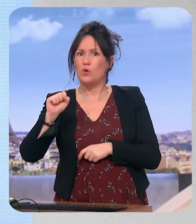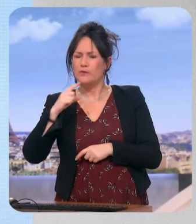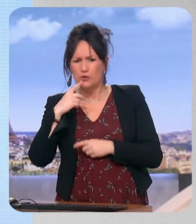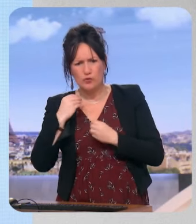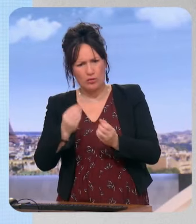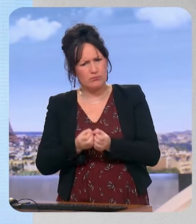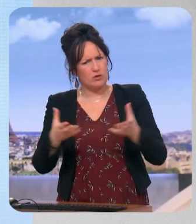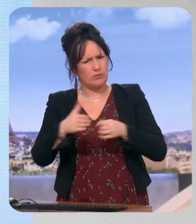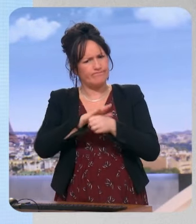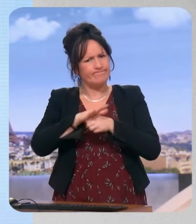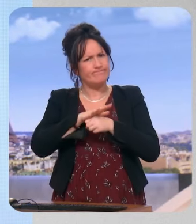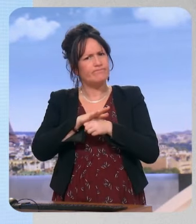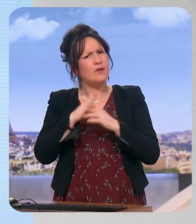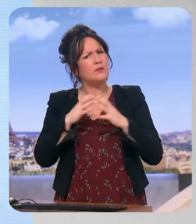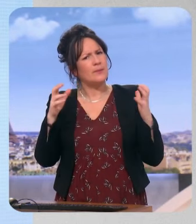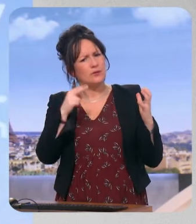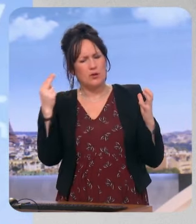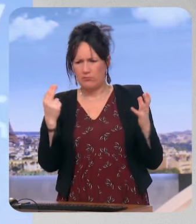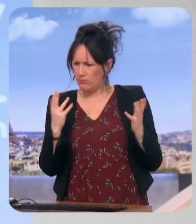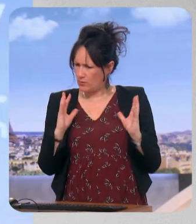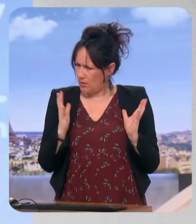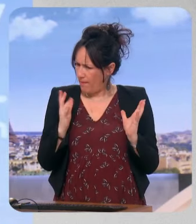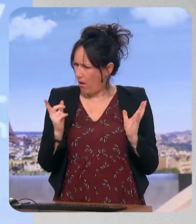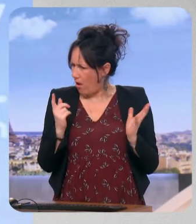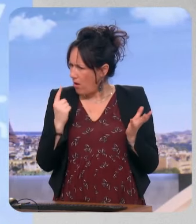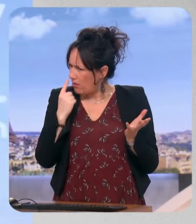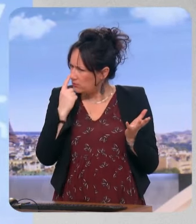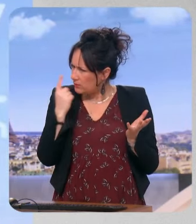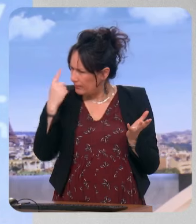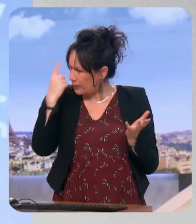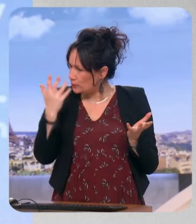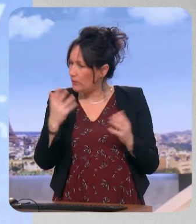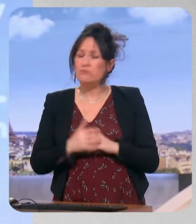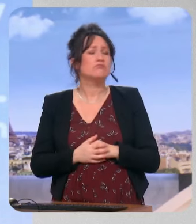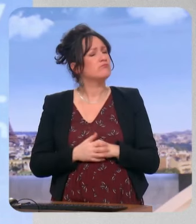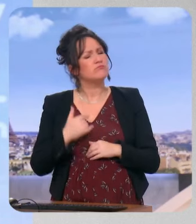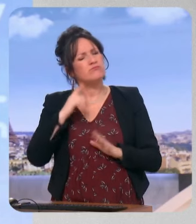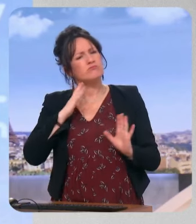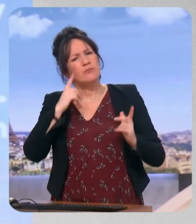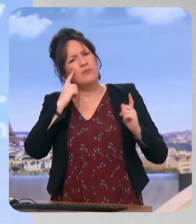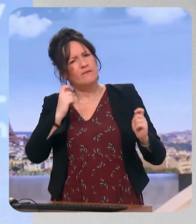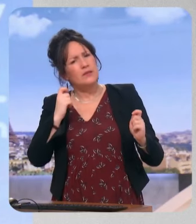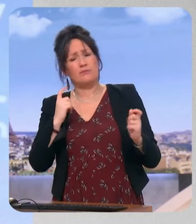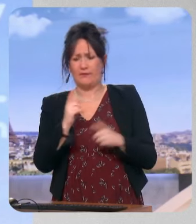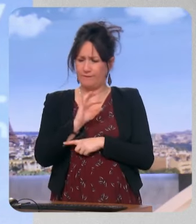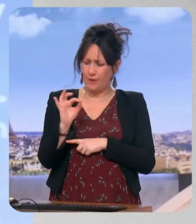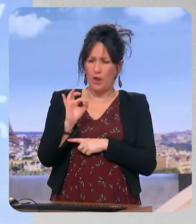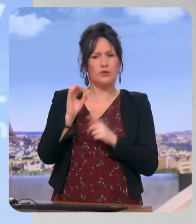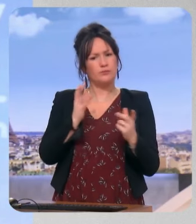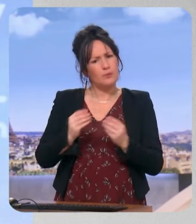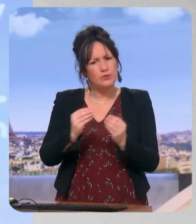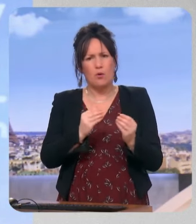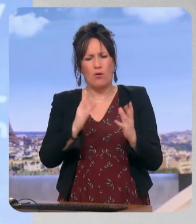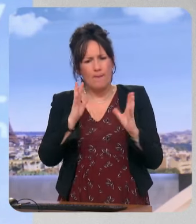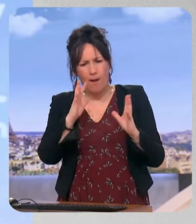nationale. Comment vous avez décrypté ça ? Moi je reste très prudent. Je pense que la confiance des Français elle se gagne. faut rester humble. Il faut travailler.